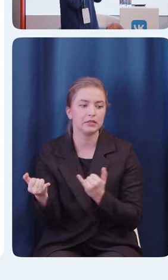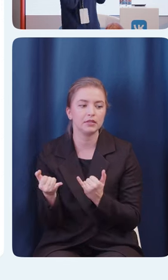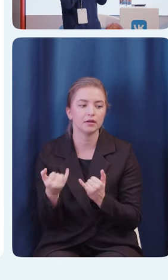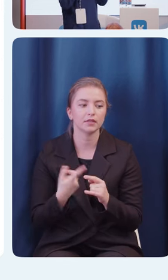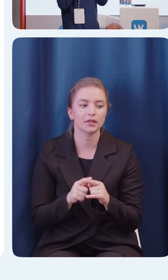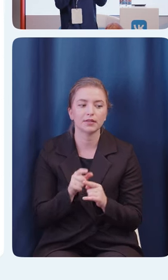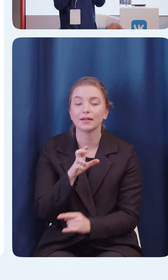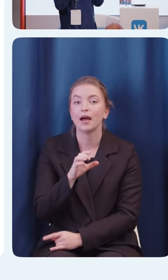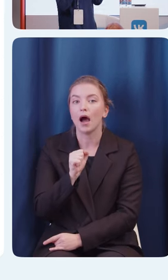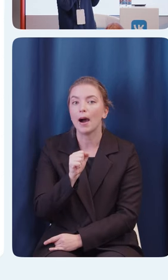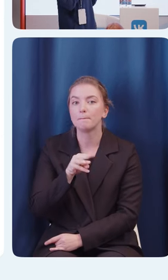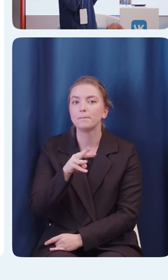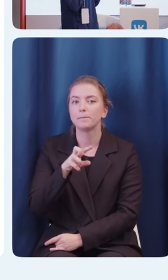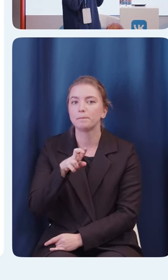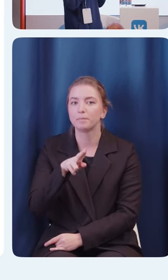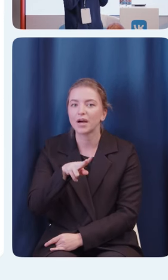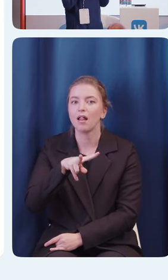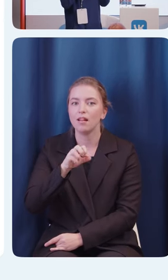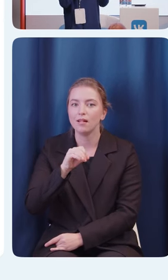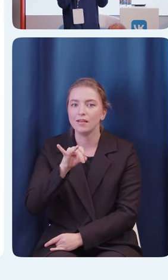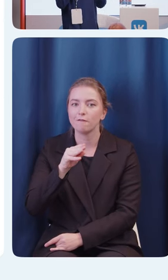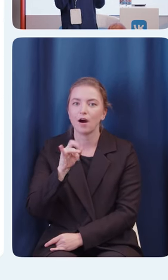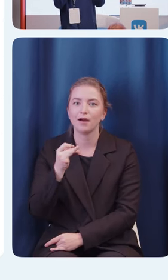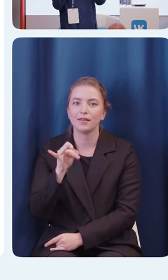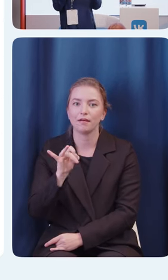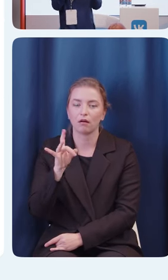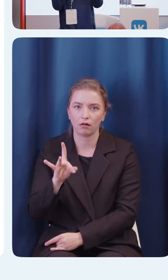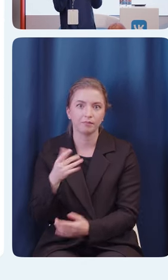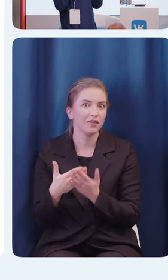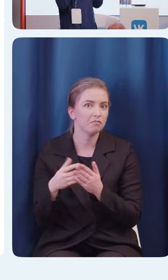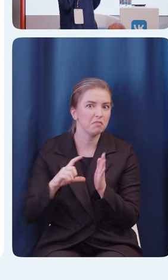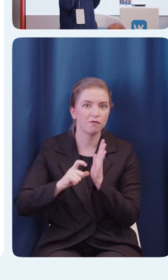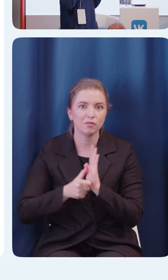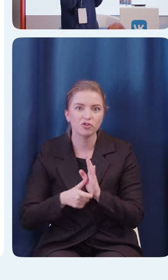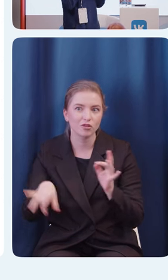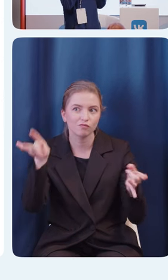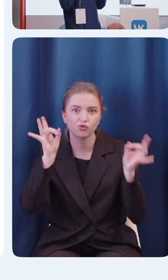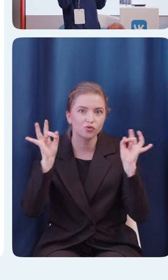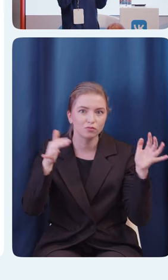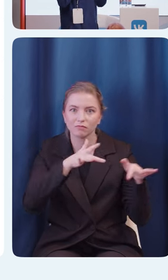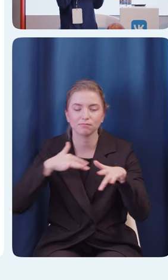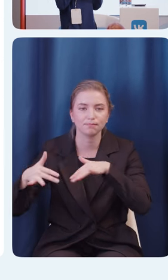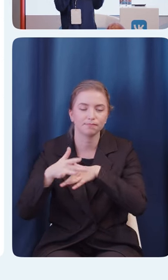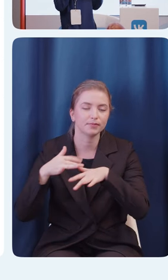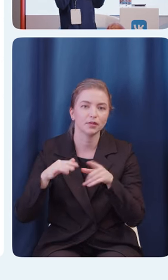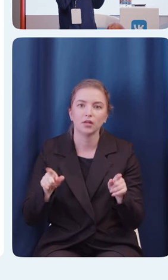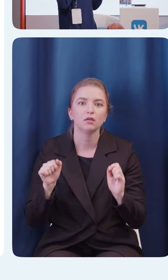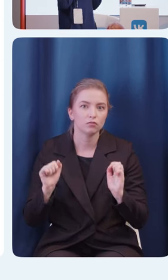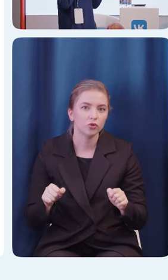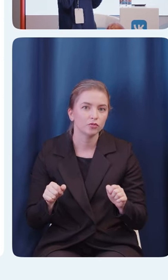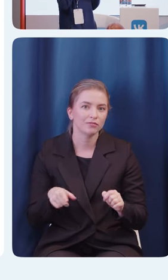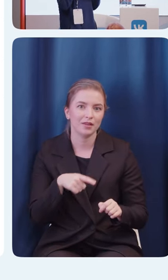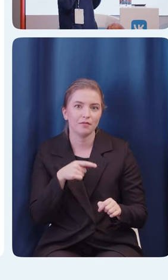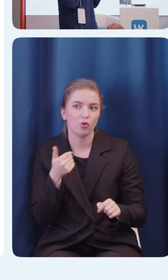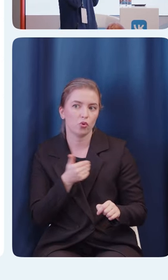позволяет управлять звуком. То есть, например, если вы находитесь в помещении, в котором шумно, вы можете, ну, и хотите с